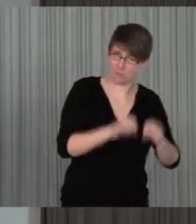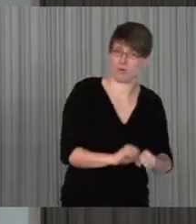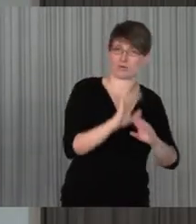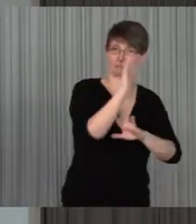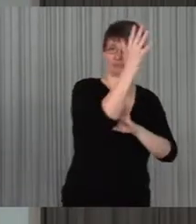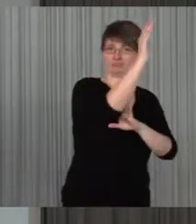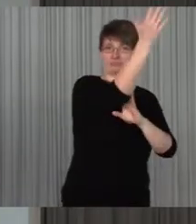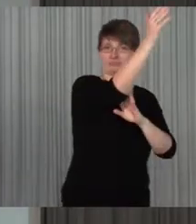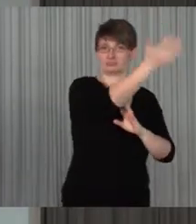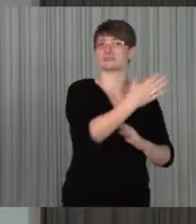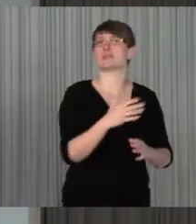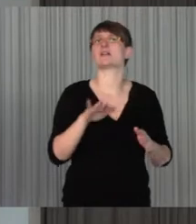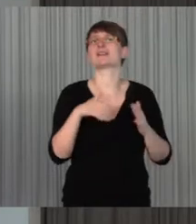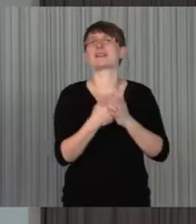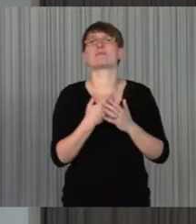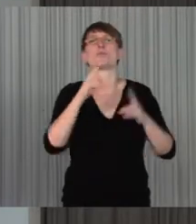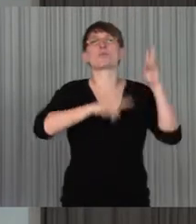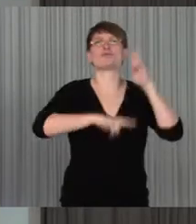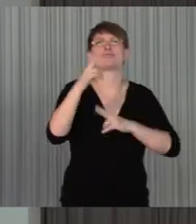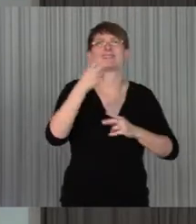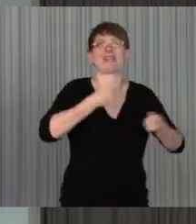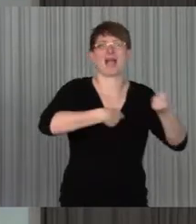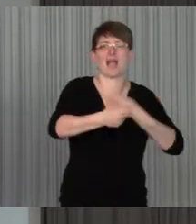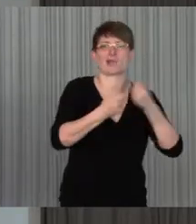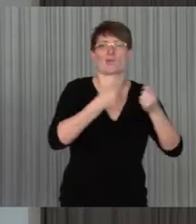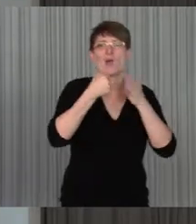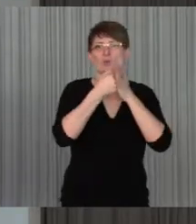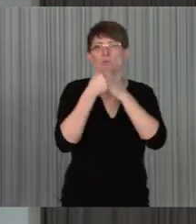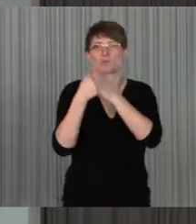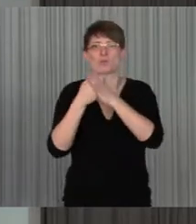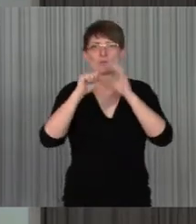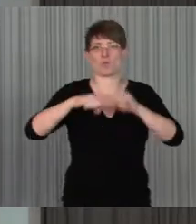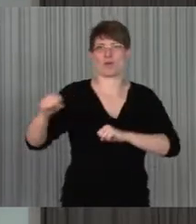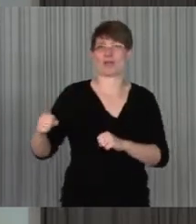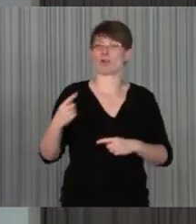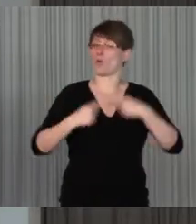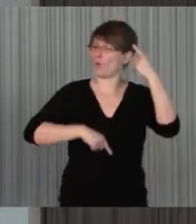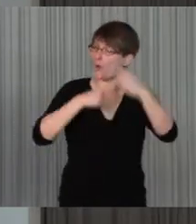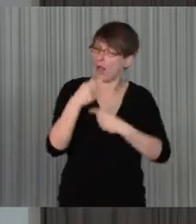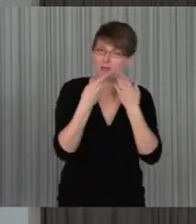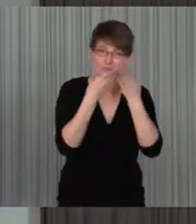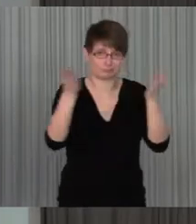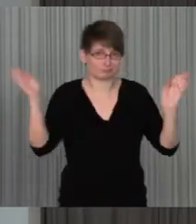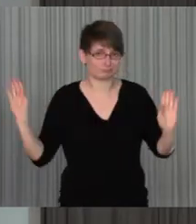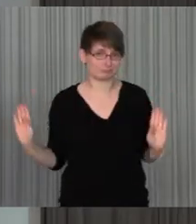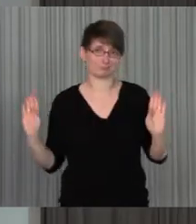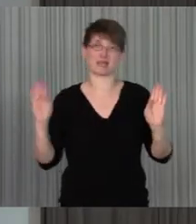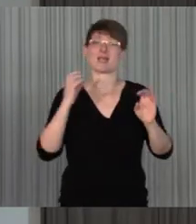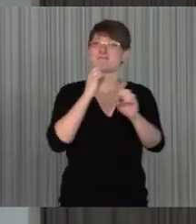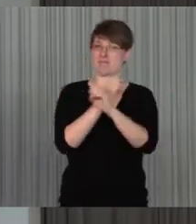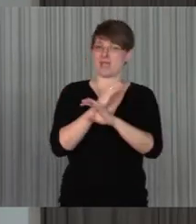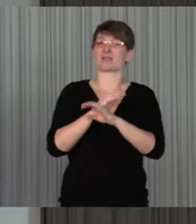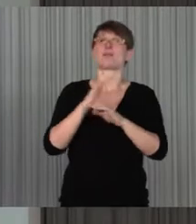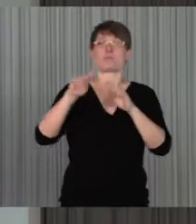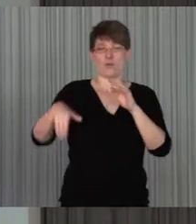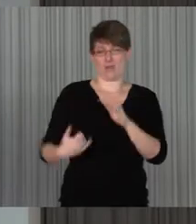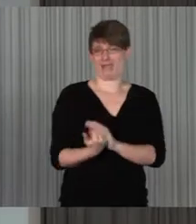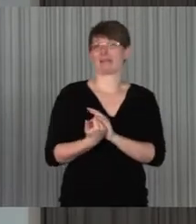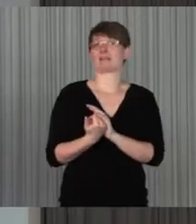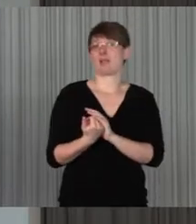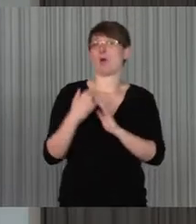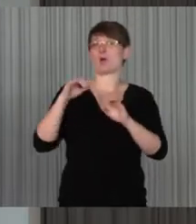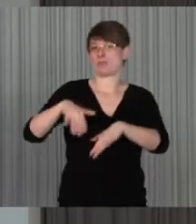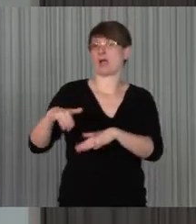also verschiedene Handlungs- und Ausdrucksmöglichkeiten finden, die Rollenvielfalt, die eben viele Videoprojekte bieten, auch tatsächlich